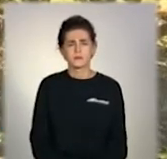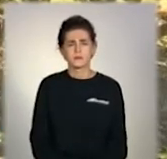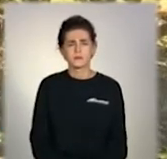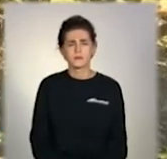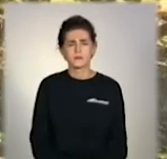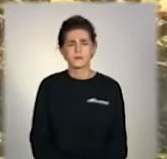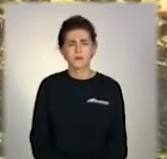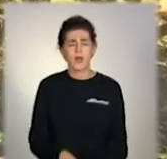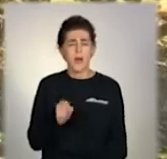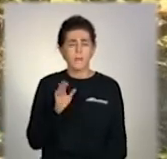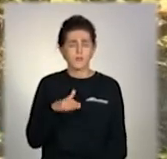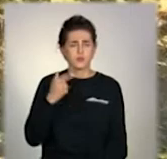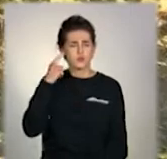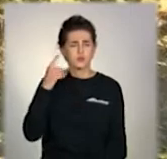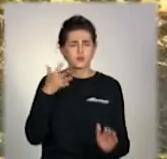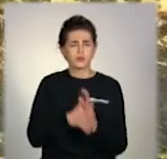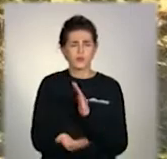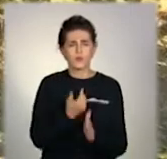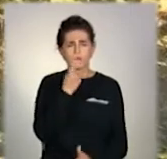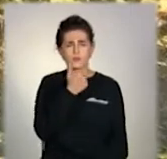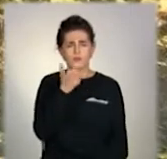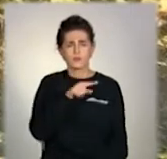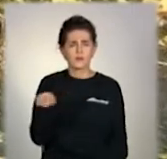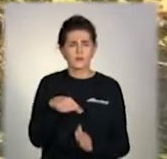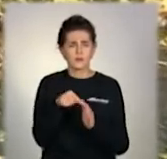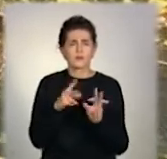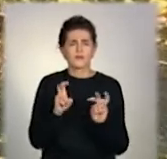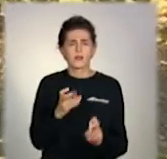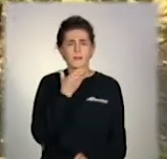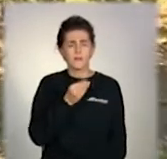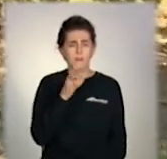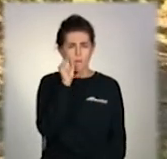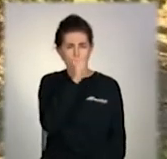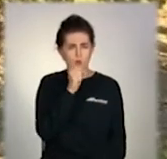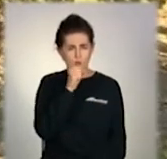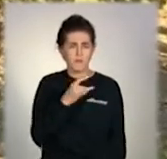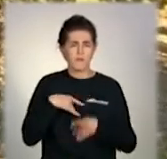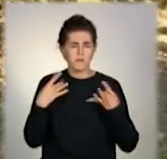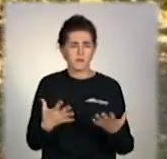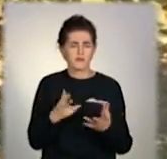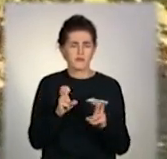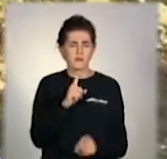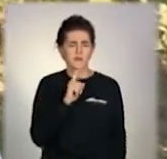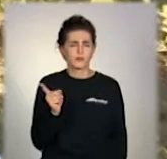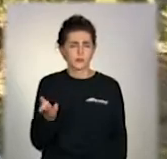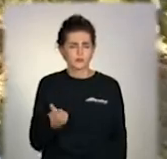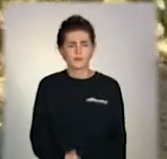Потім я зрозуміла, що на Новий год в письмі Деду Морозову він